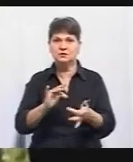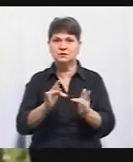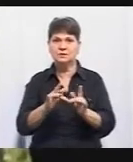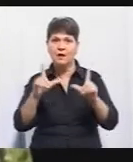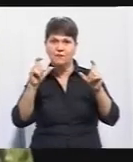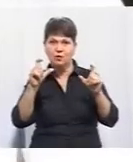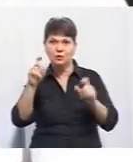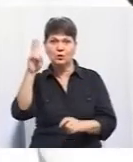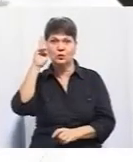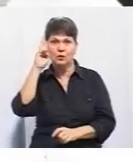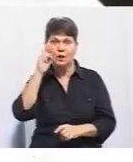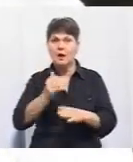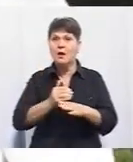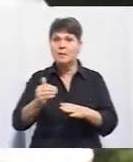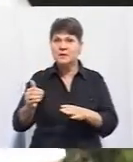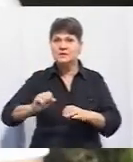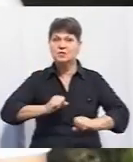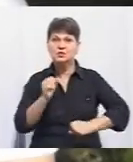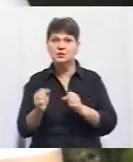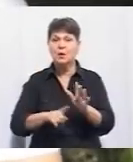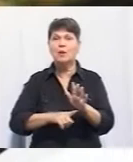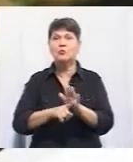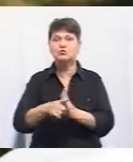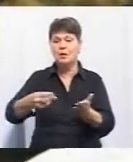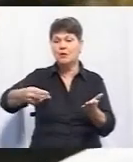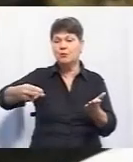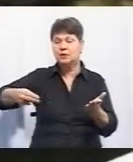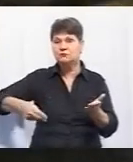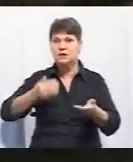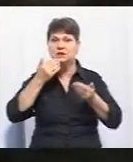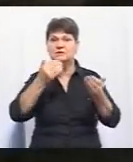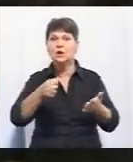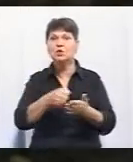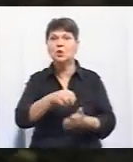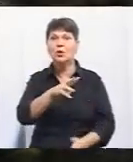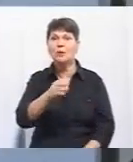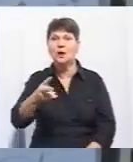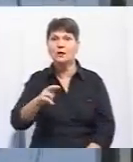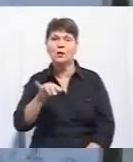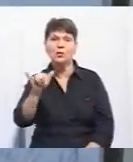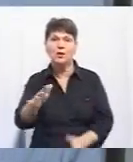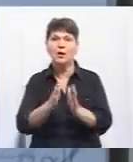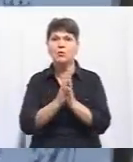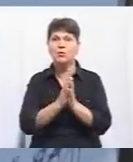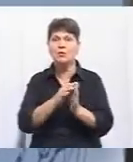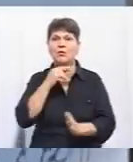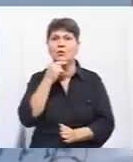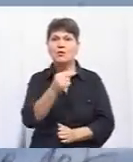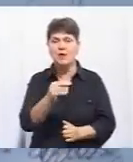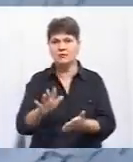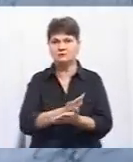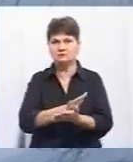фото туалету. Опісля разом з друзями почав збирати підписи під зверненням до мерії. У ньому просять звернути увагу на